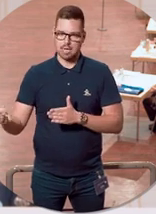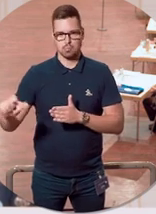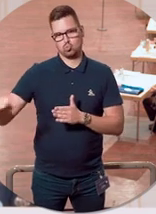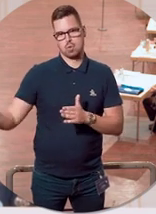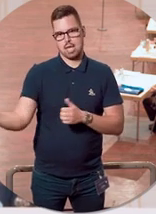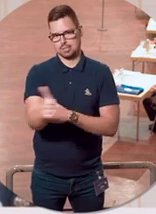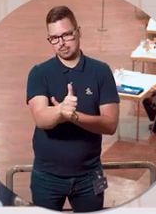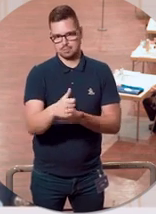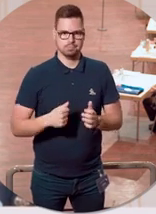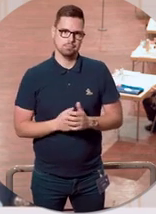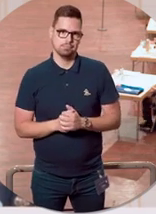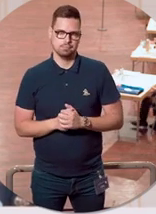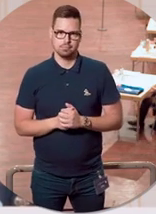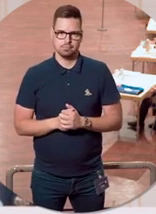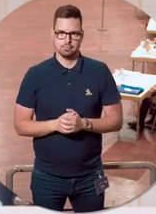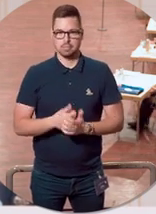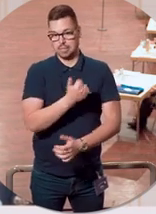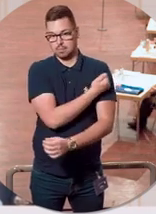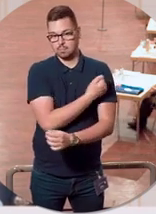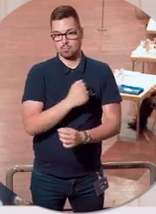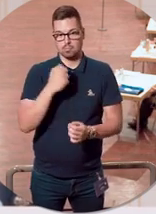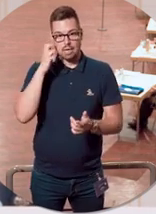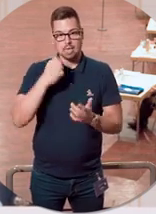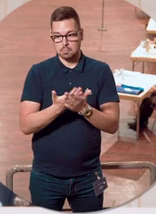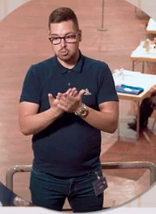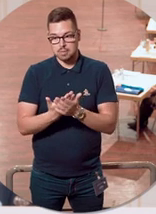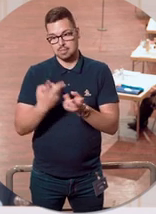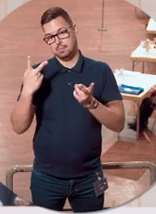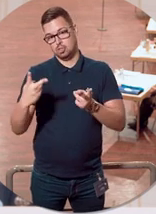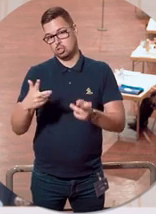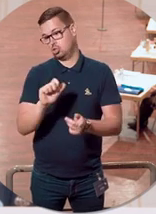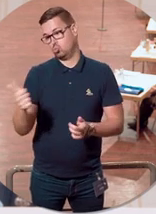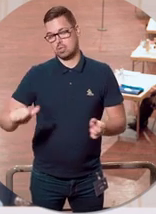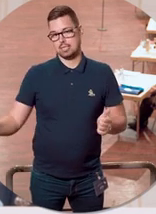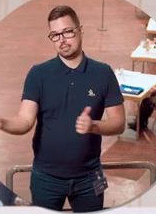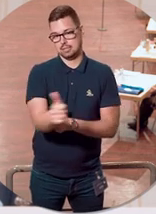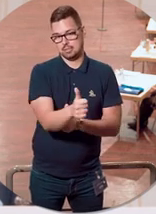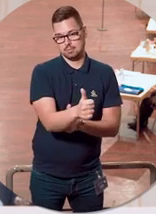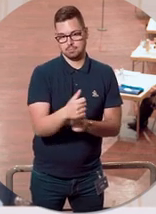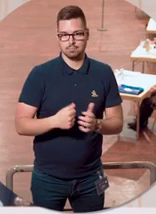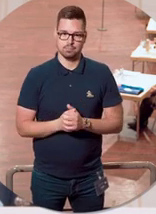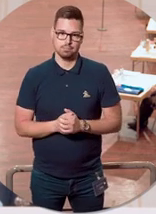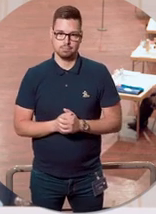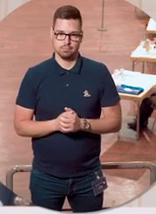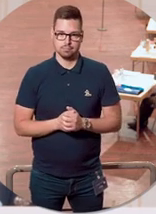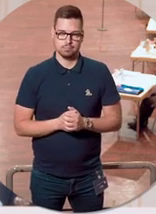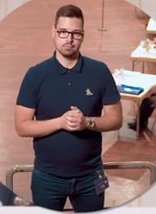darauf achten, wer braucht eine Impfung ganz besonders. Und wir machen das, wie ich schon sagte, in einer hohen Transparenz.